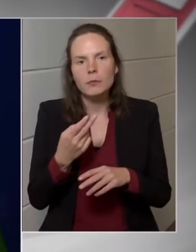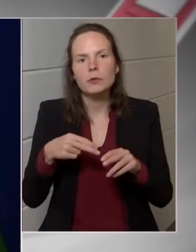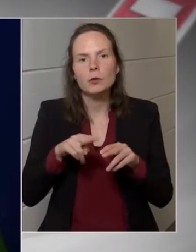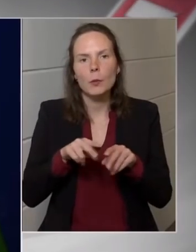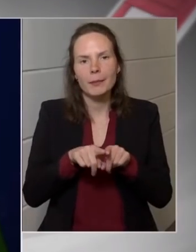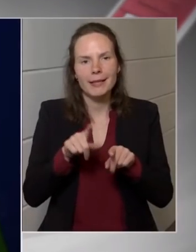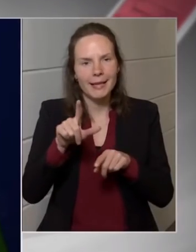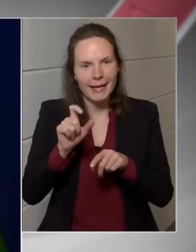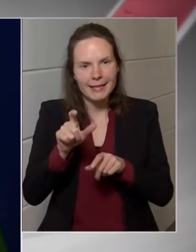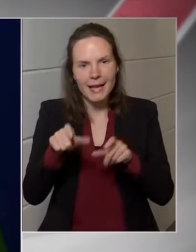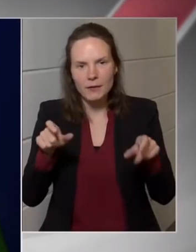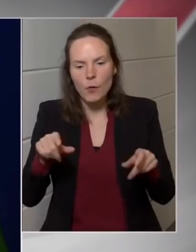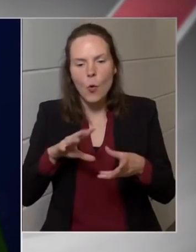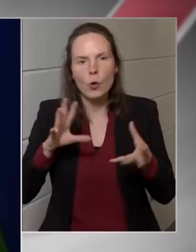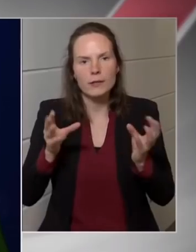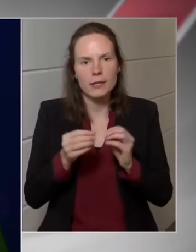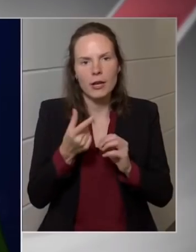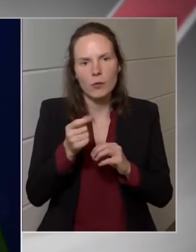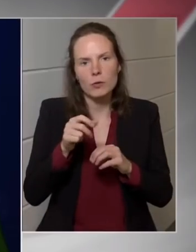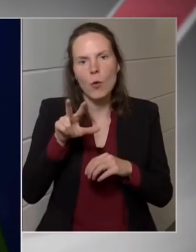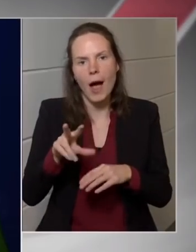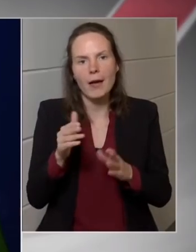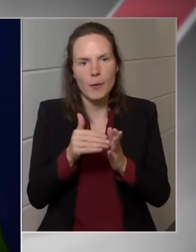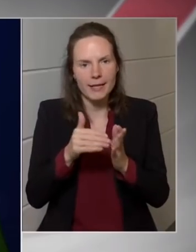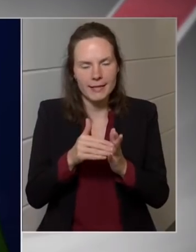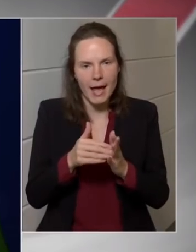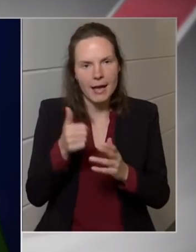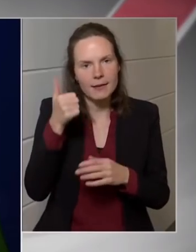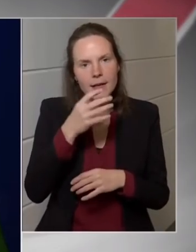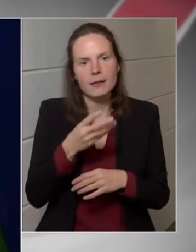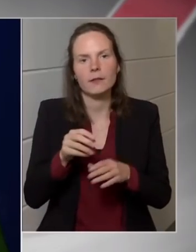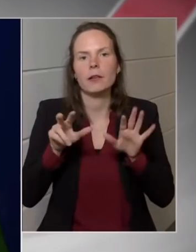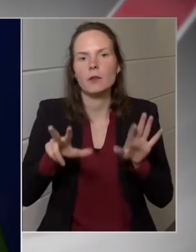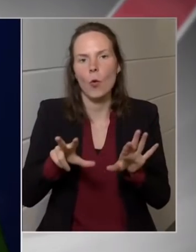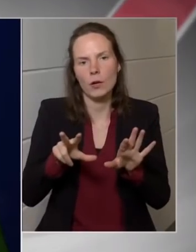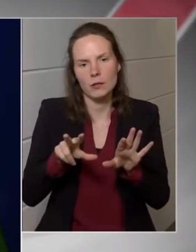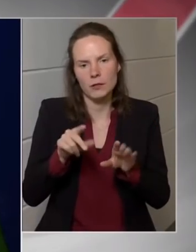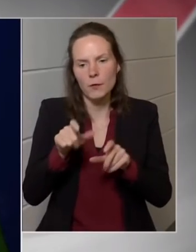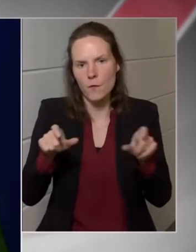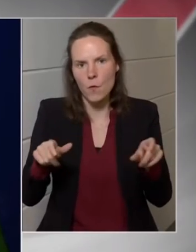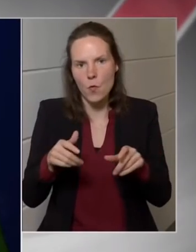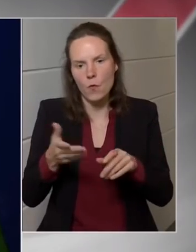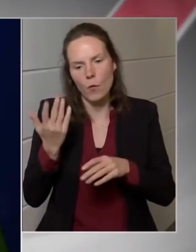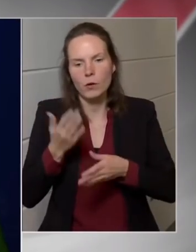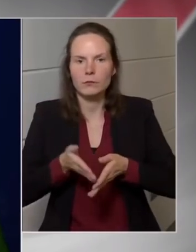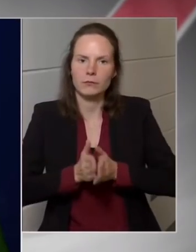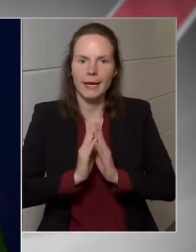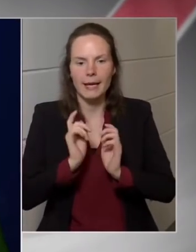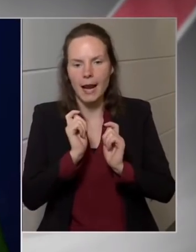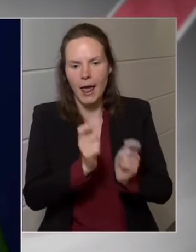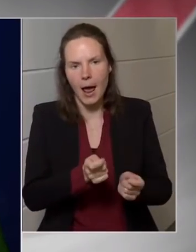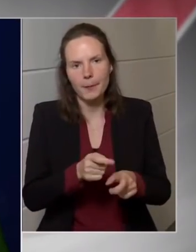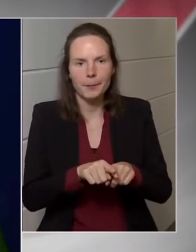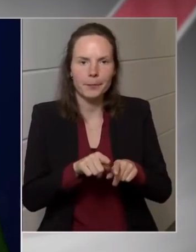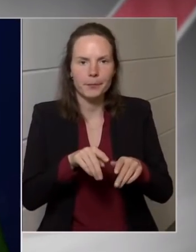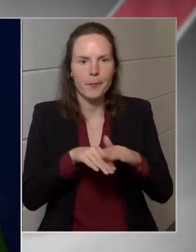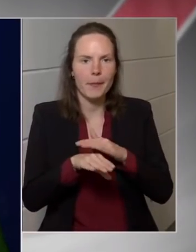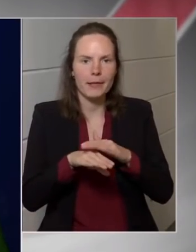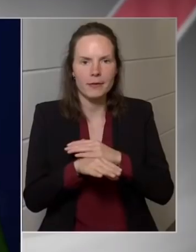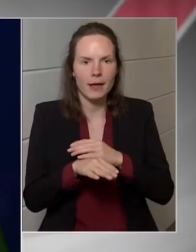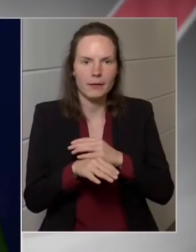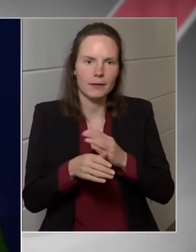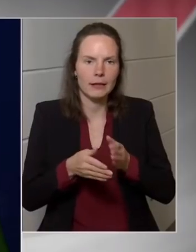nyújtott be ilyen kérelmet, összesen 23.148 fő nyújtott be ilyen kérelmet eddig,